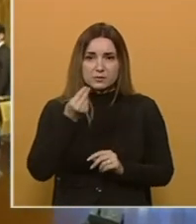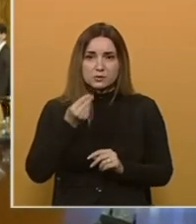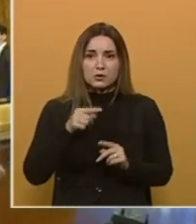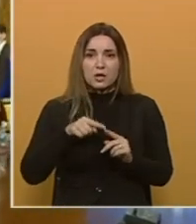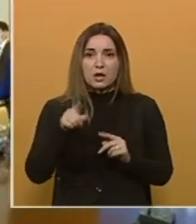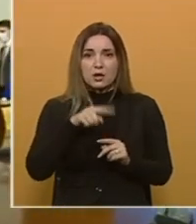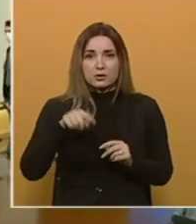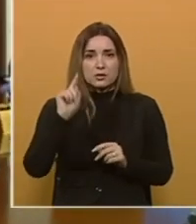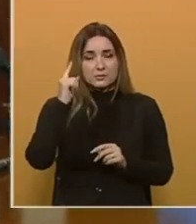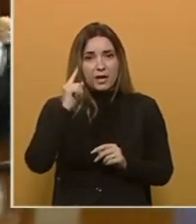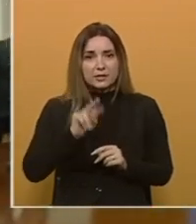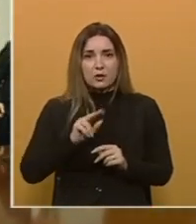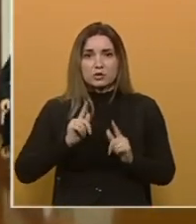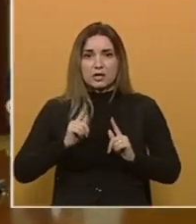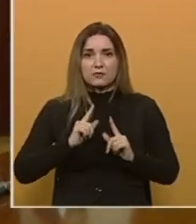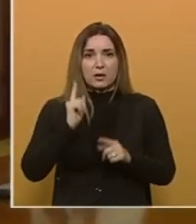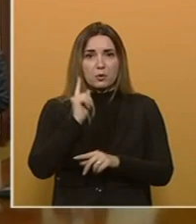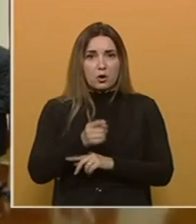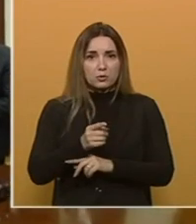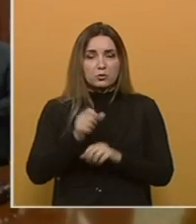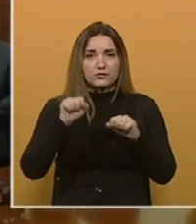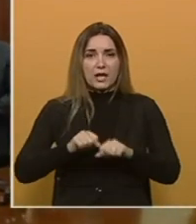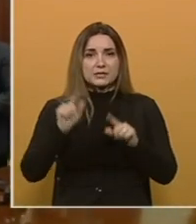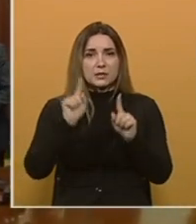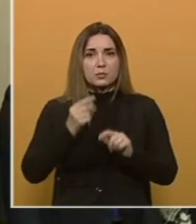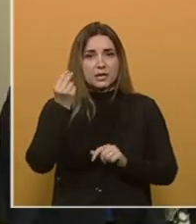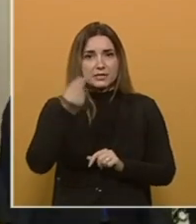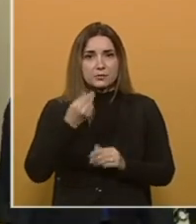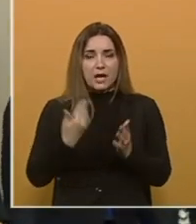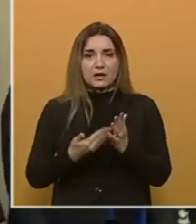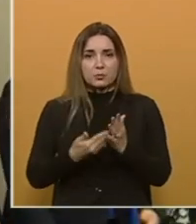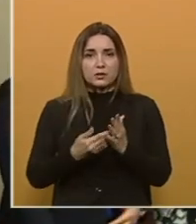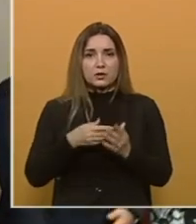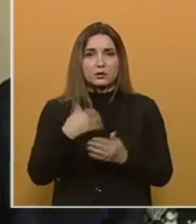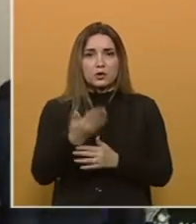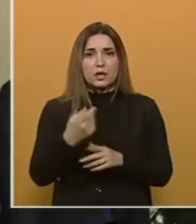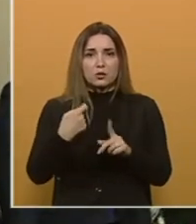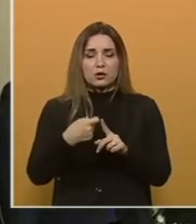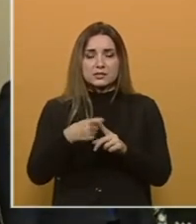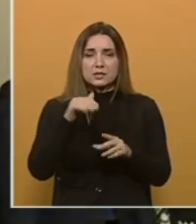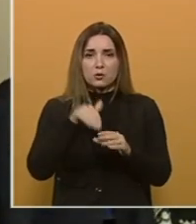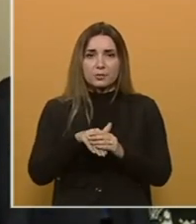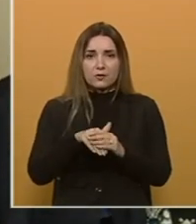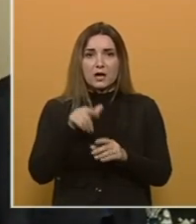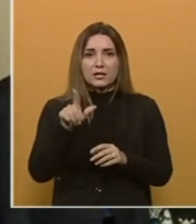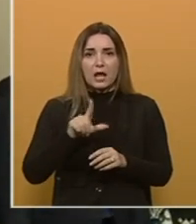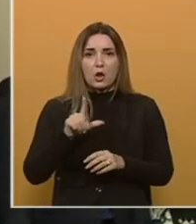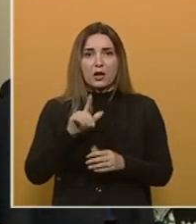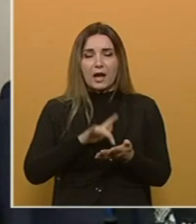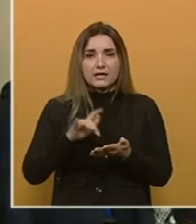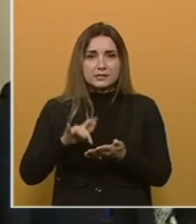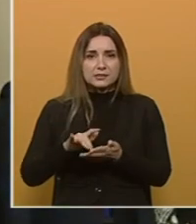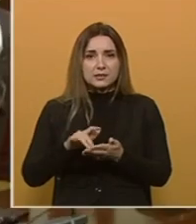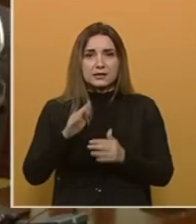Dok apelanti smatraju očekivanom odluku Ustavnog suda, vlasti Republike Srpske argumentuju dodjelu koncesija upravo činjenicom da lokacijskih